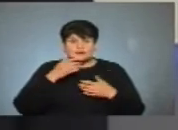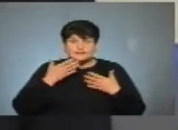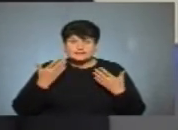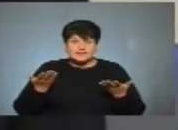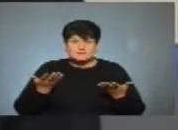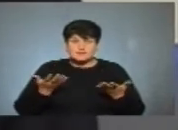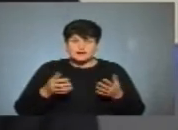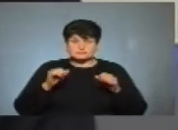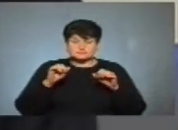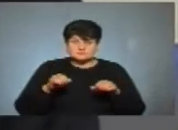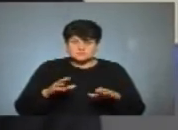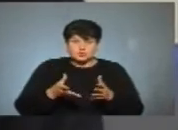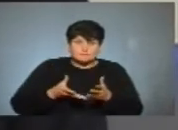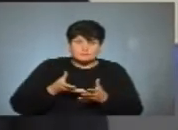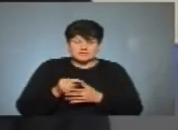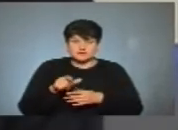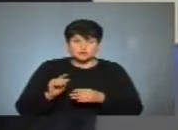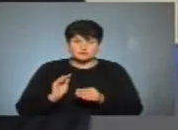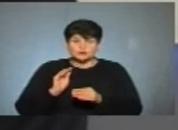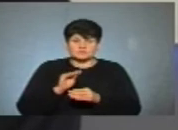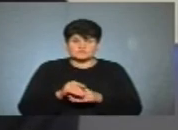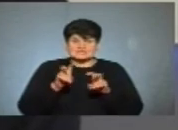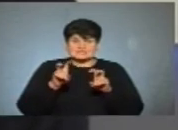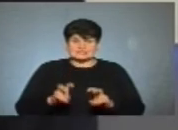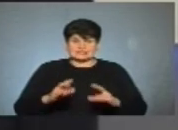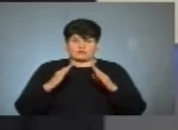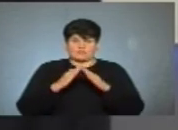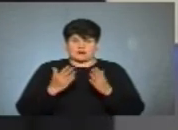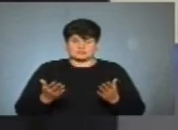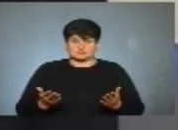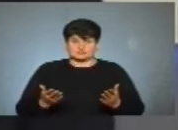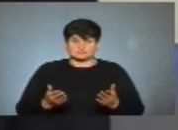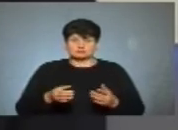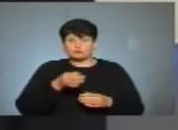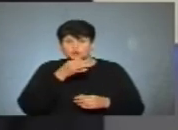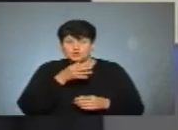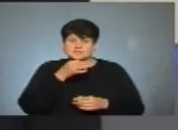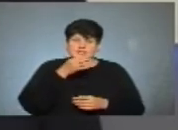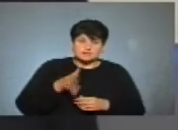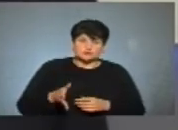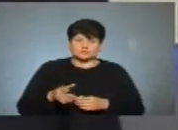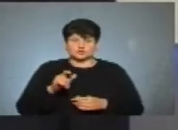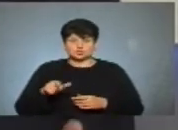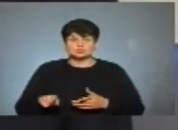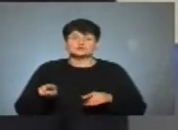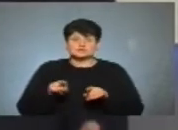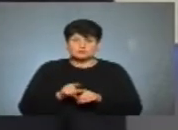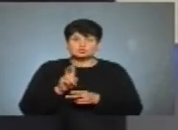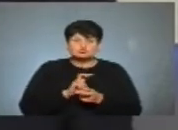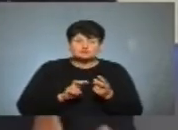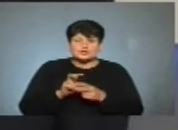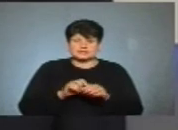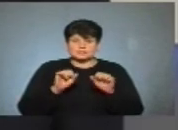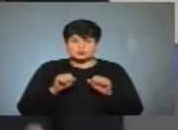ресурсів для того, щоб платити людям дотації, щоб вони сиділи в хаті. Відповідно, подобається нам чи не подобається, люди все одно будуть шукати